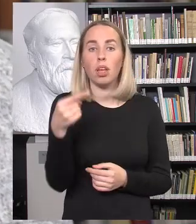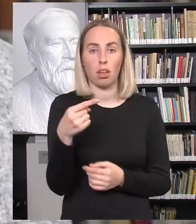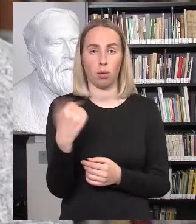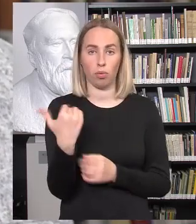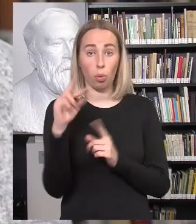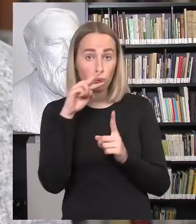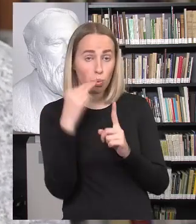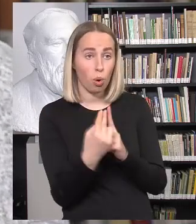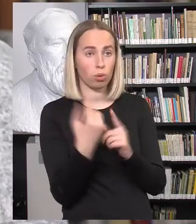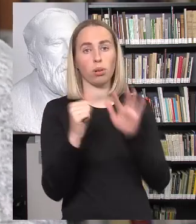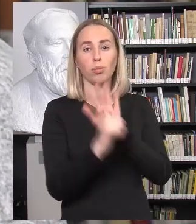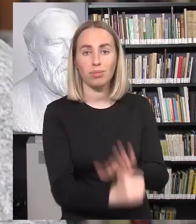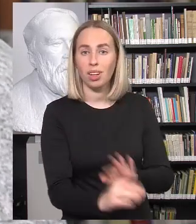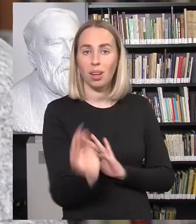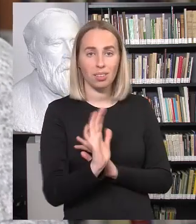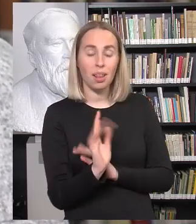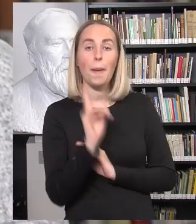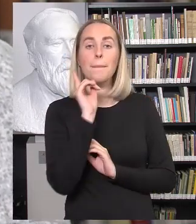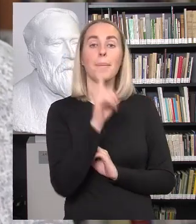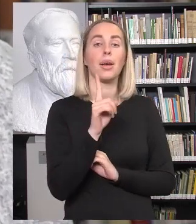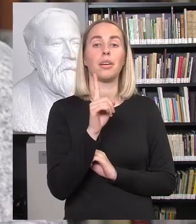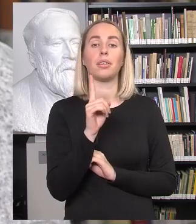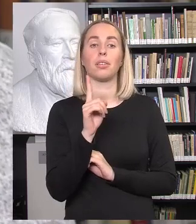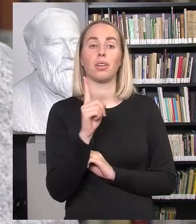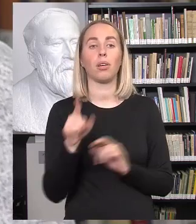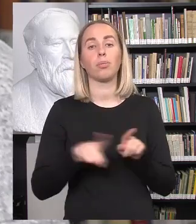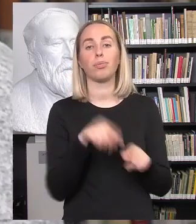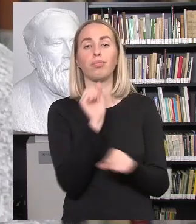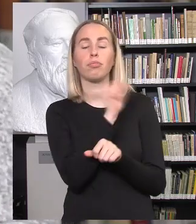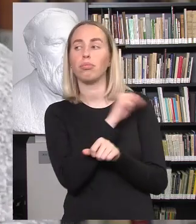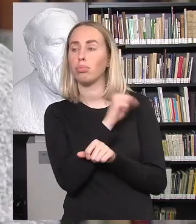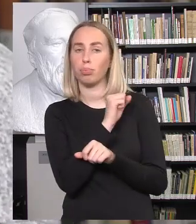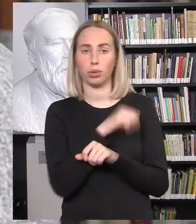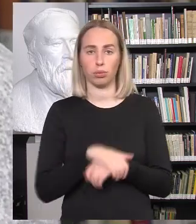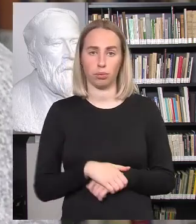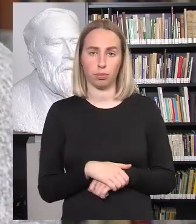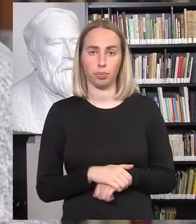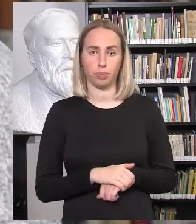mes dažniausiai galvom nediskriminacijos, o būtent iš ignoravimo ir neįtraukimo.